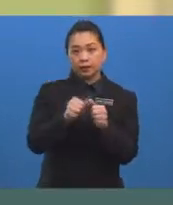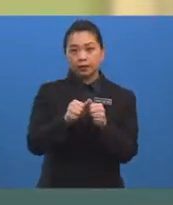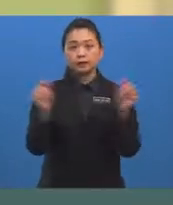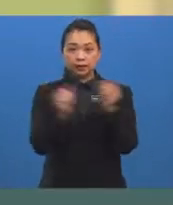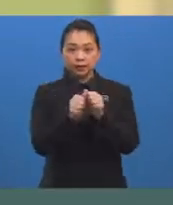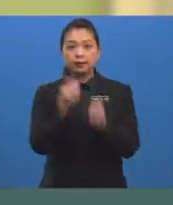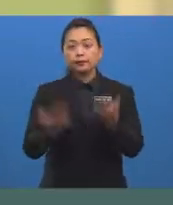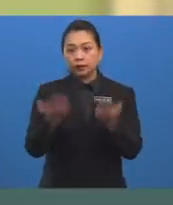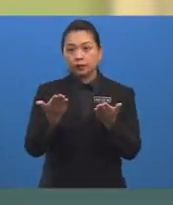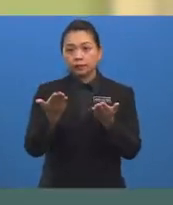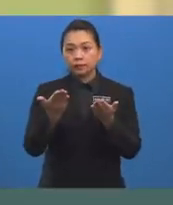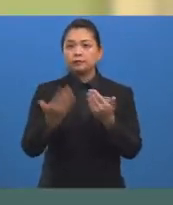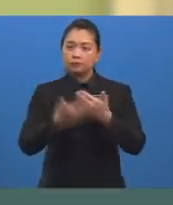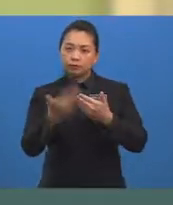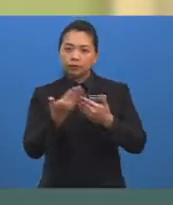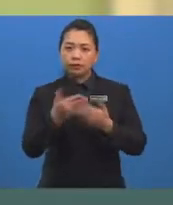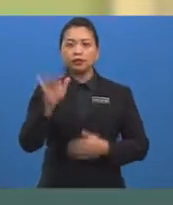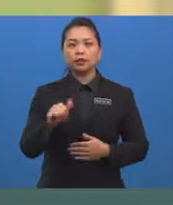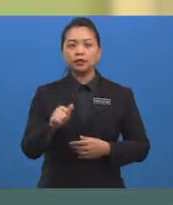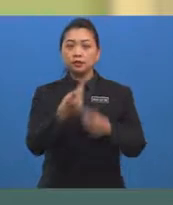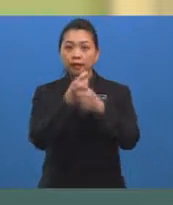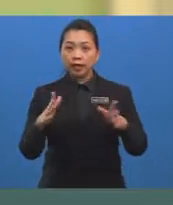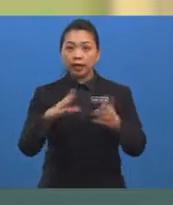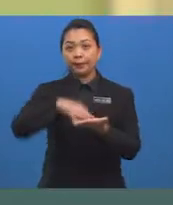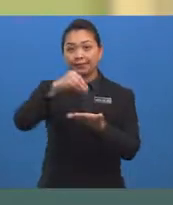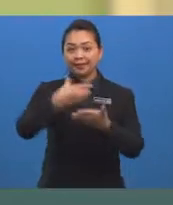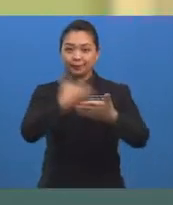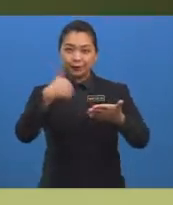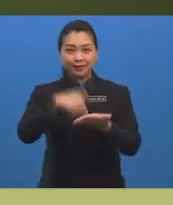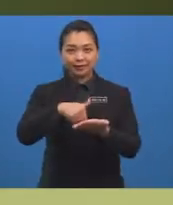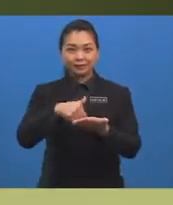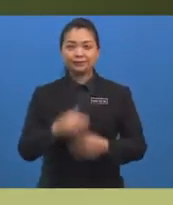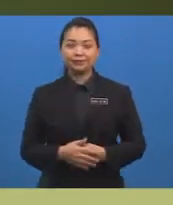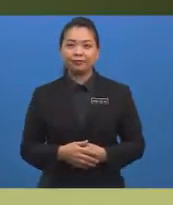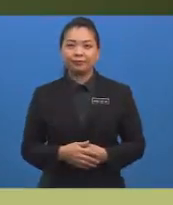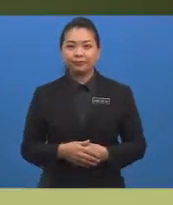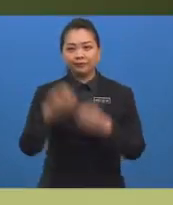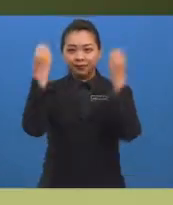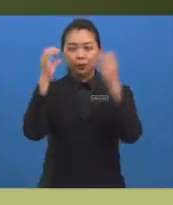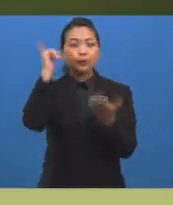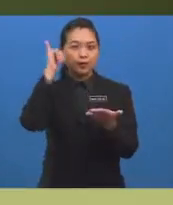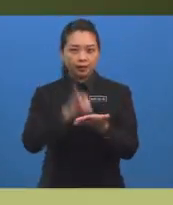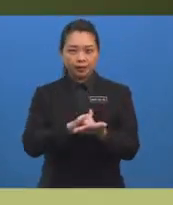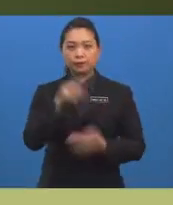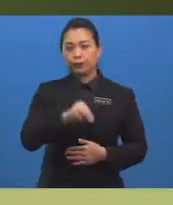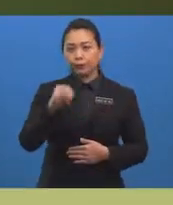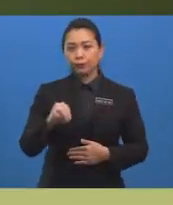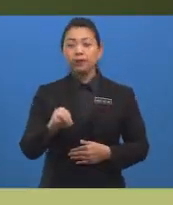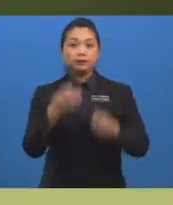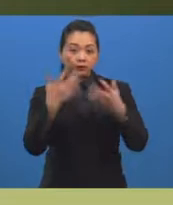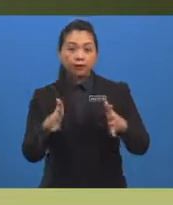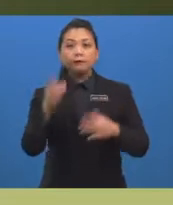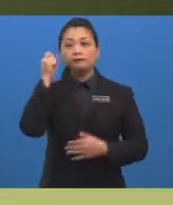Kebarang Kalian Mudah yang telah dipelajari sebelum ini? Cikgu yakin murid-murid telah